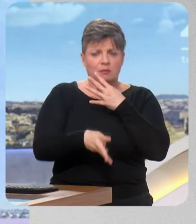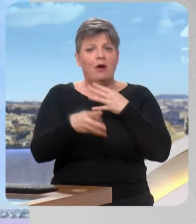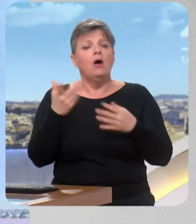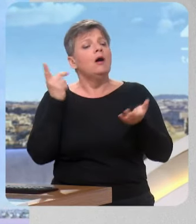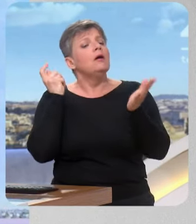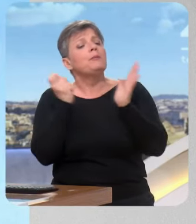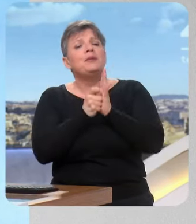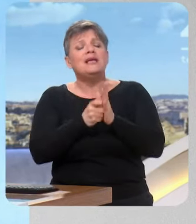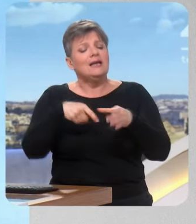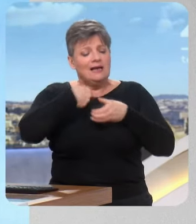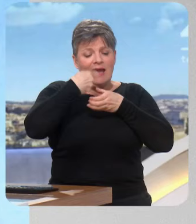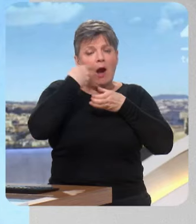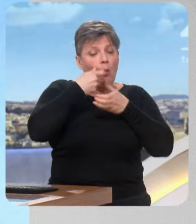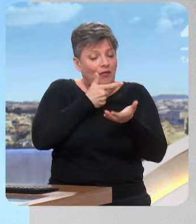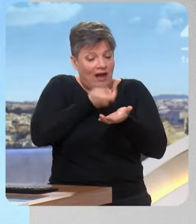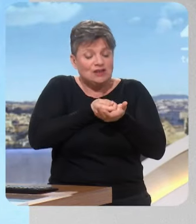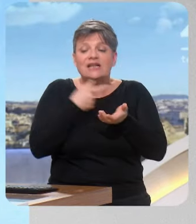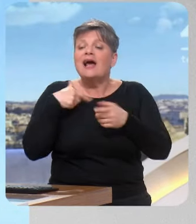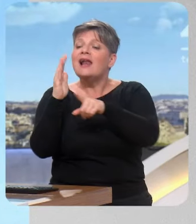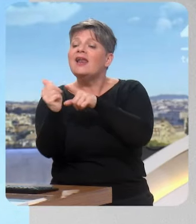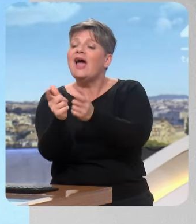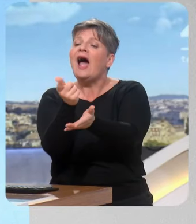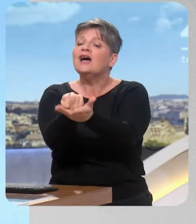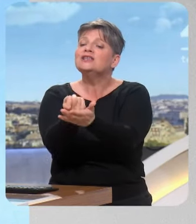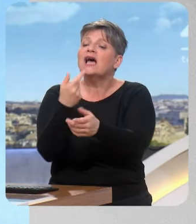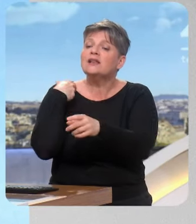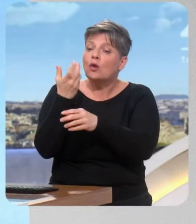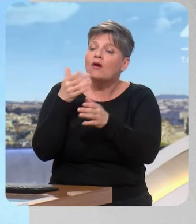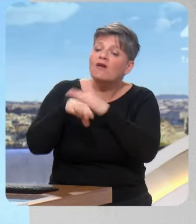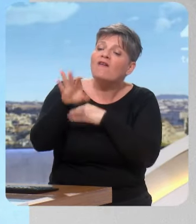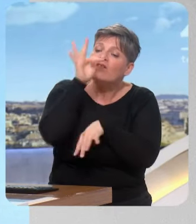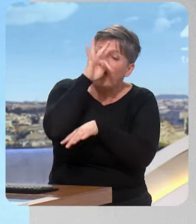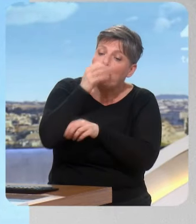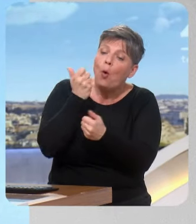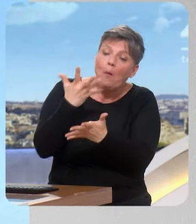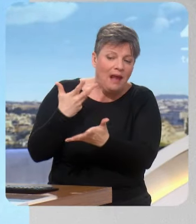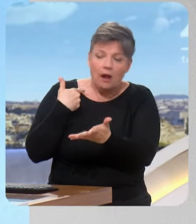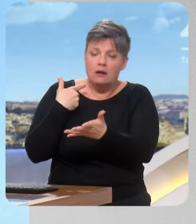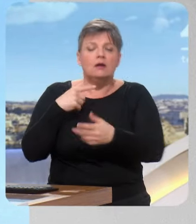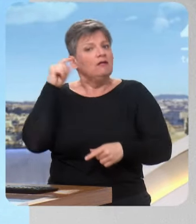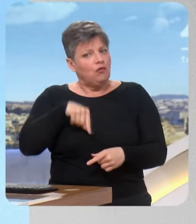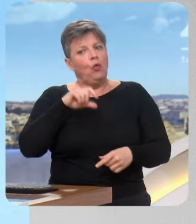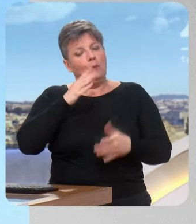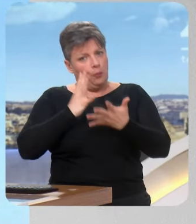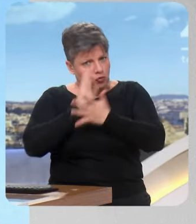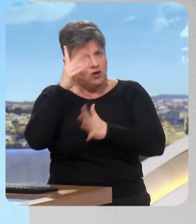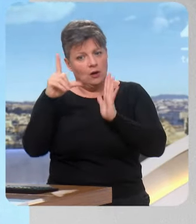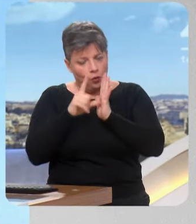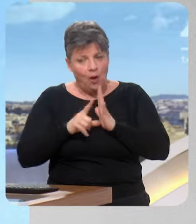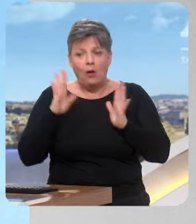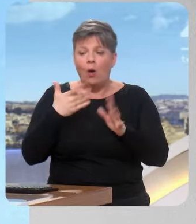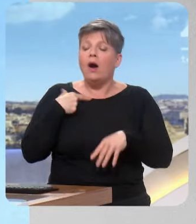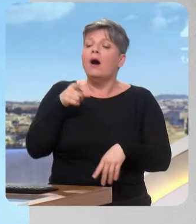pas à quel prix le litre de lait est payé à l'agriculteur. Donc, imposons dans une nouvelle loi l'obligation au premier niveau, c'est-à-dire l'achat entre l